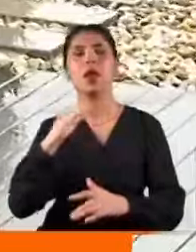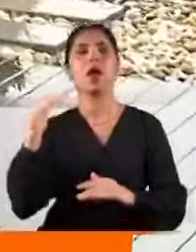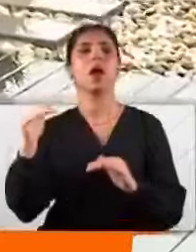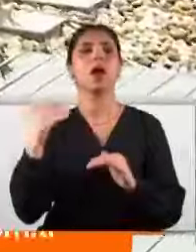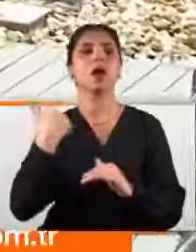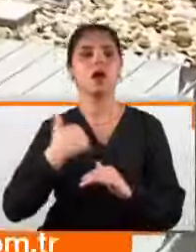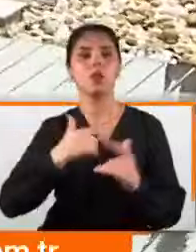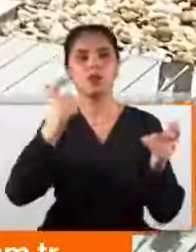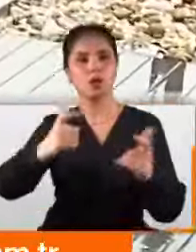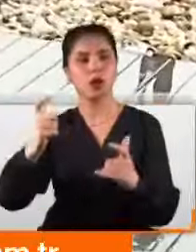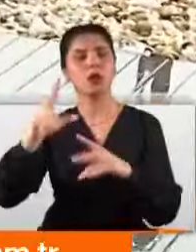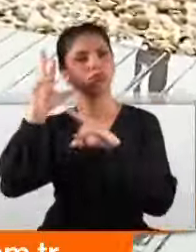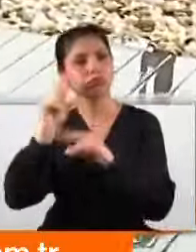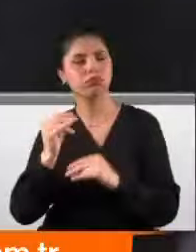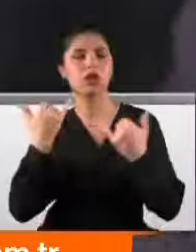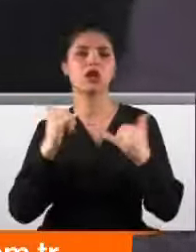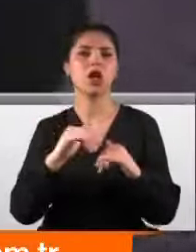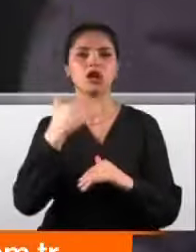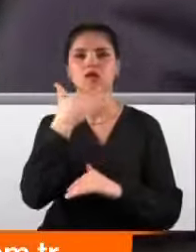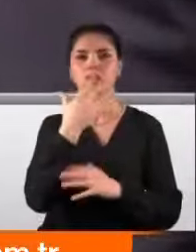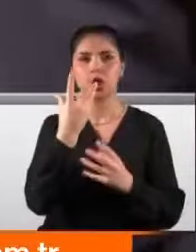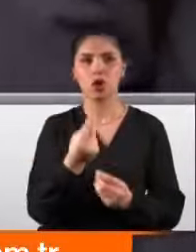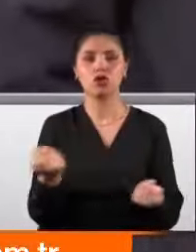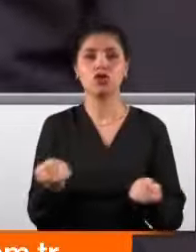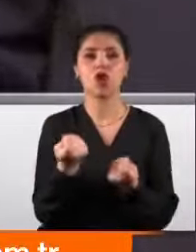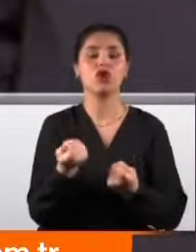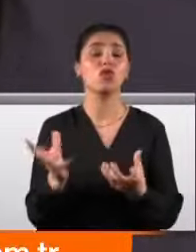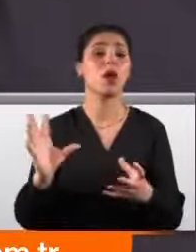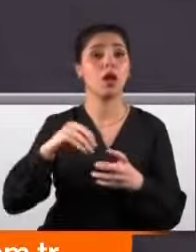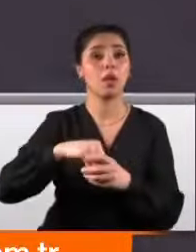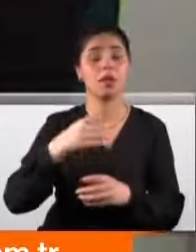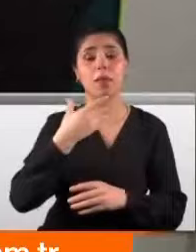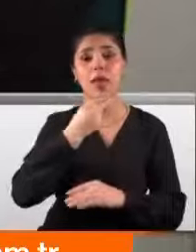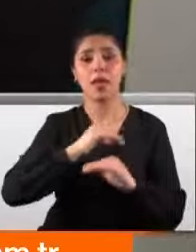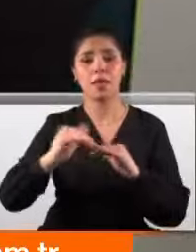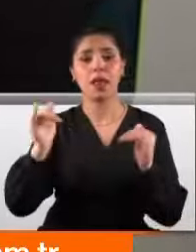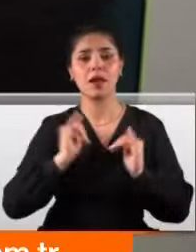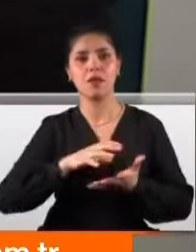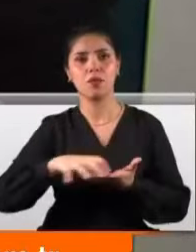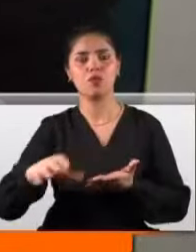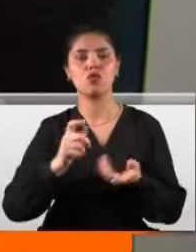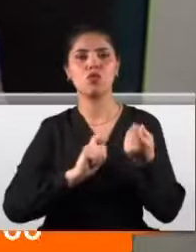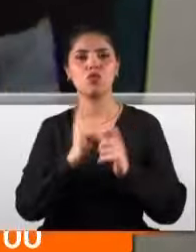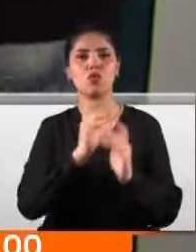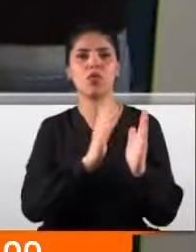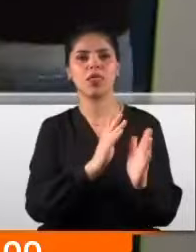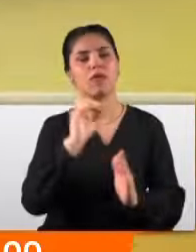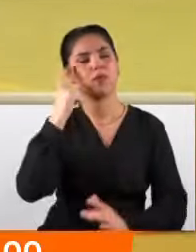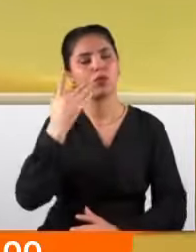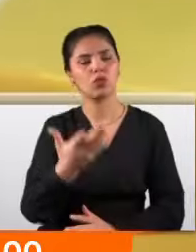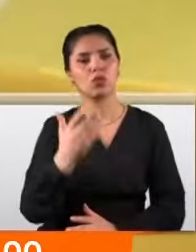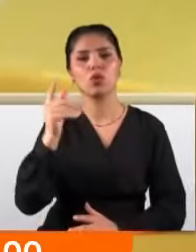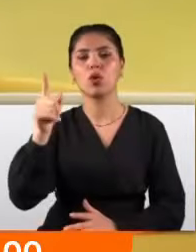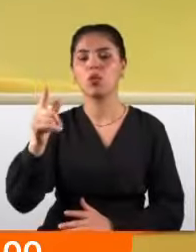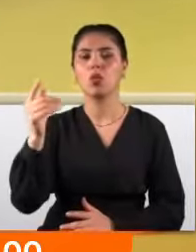hem de tatil yapma imkanı bulacak. Çalışma kapsamında emekliye refah payı uygulamasının devam edeceği görülüyor. Düşük